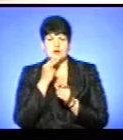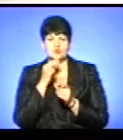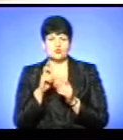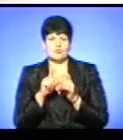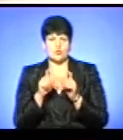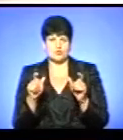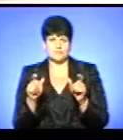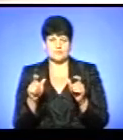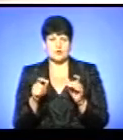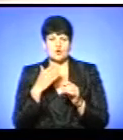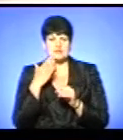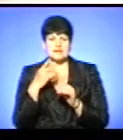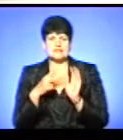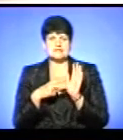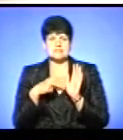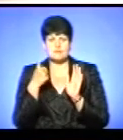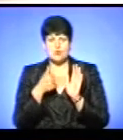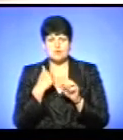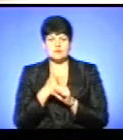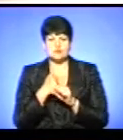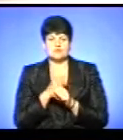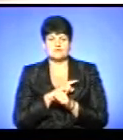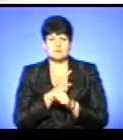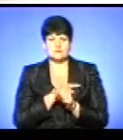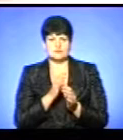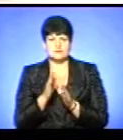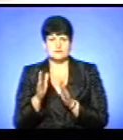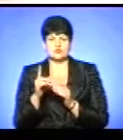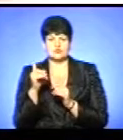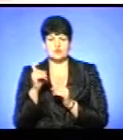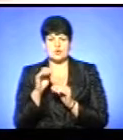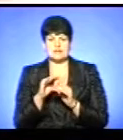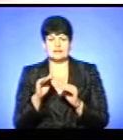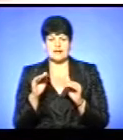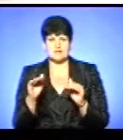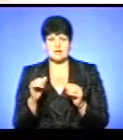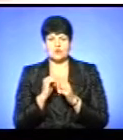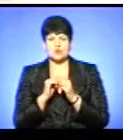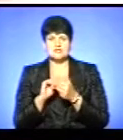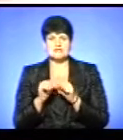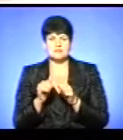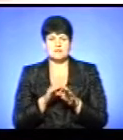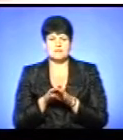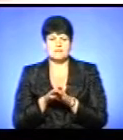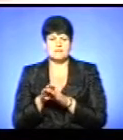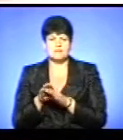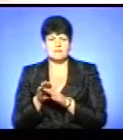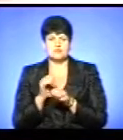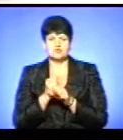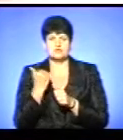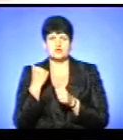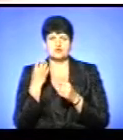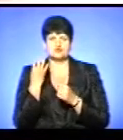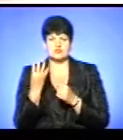сім років ми працюємо в такому потужному режимі у містимості 100 дітей. І кожна зміна в нас заповнена. Працюємо ми на чотири